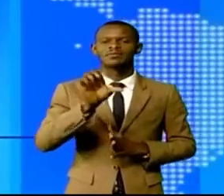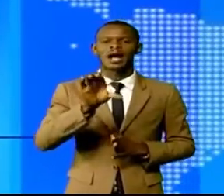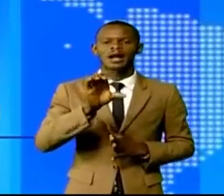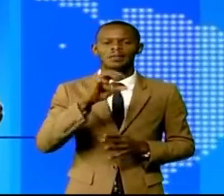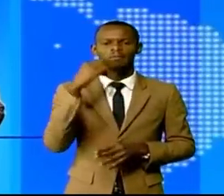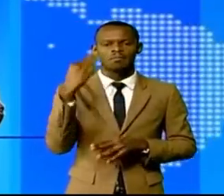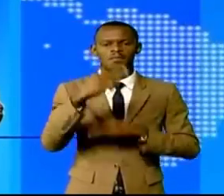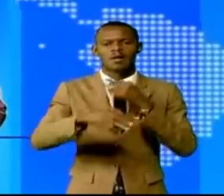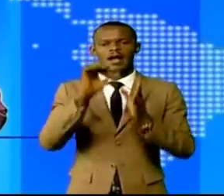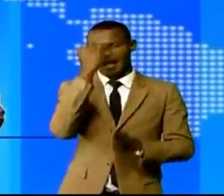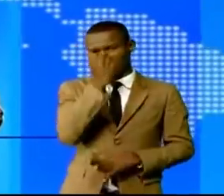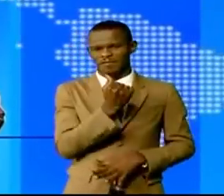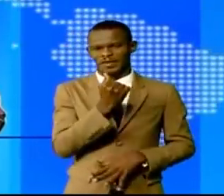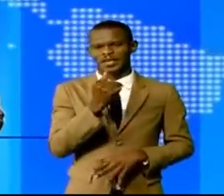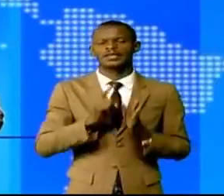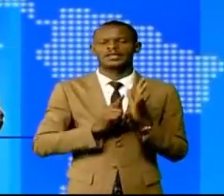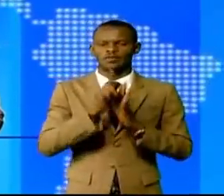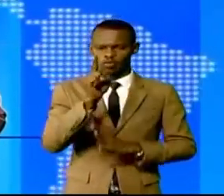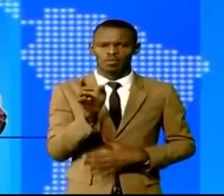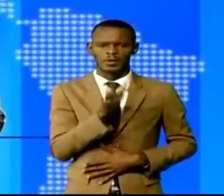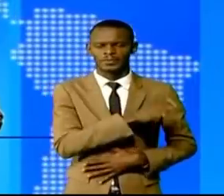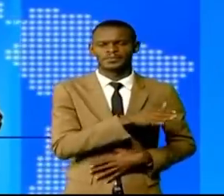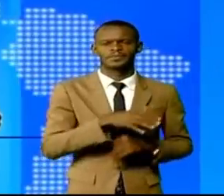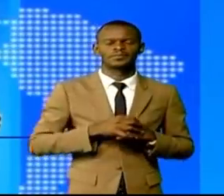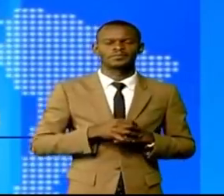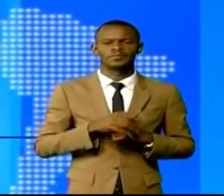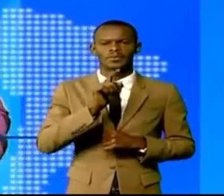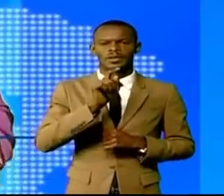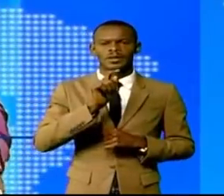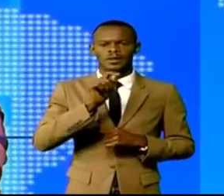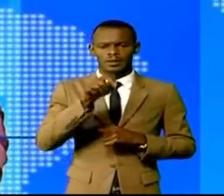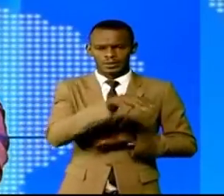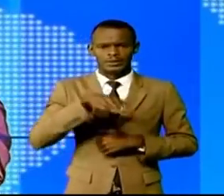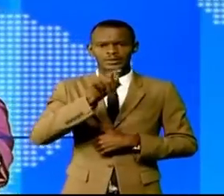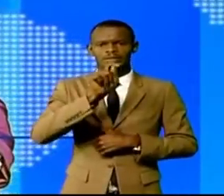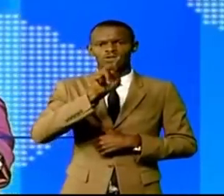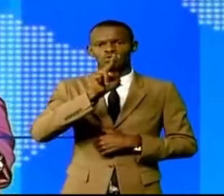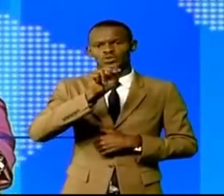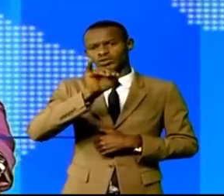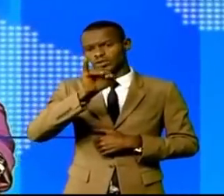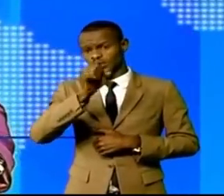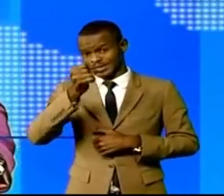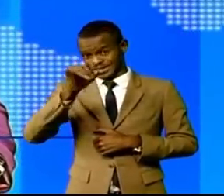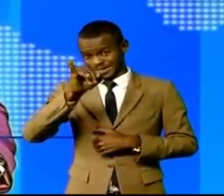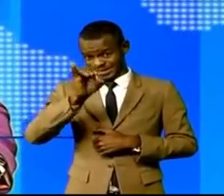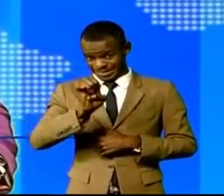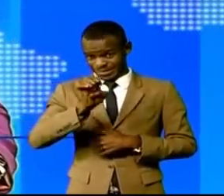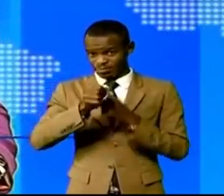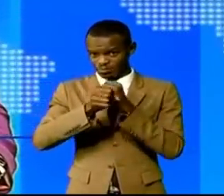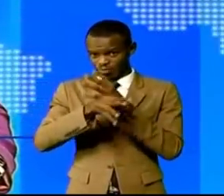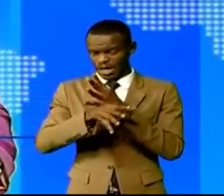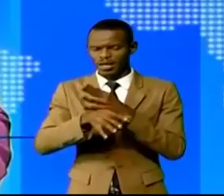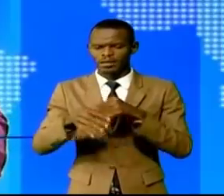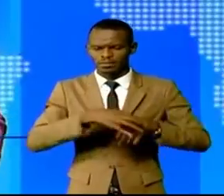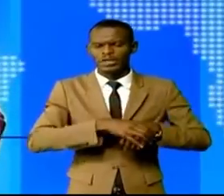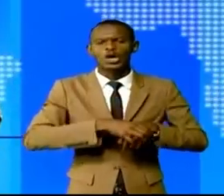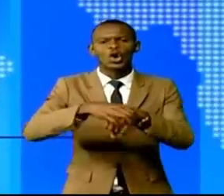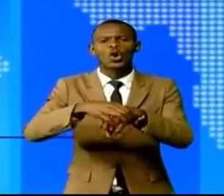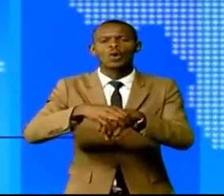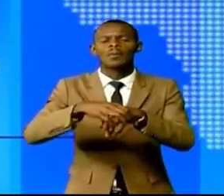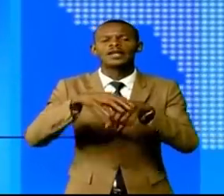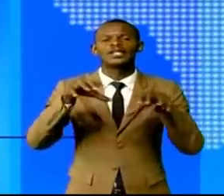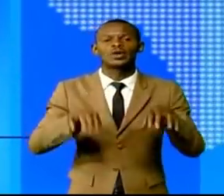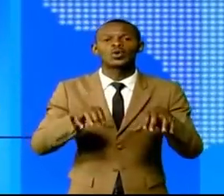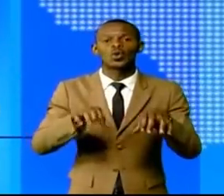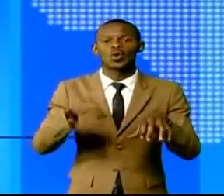La Tunisie est disposée à accompagner la République démocratique du Congo dans la protection des personnes vulnérables. L'ambassadeur